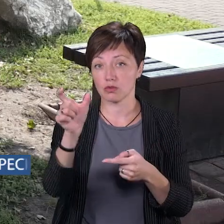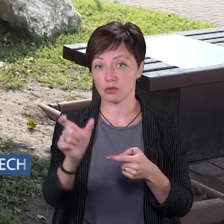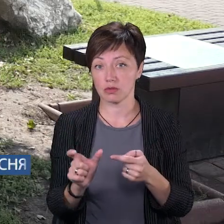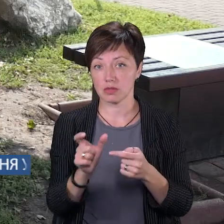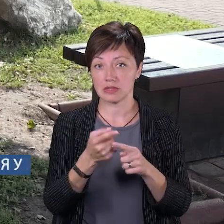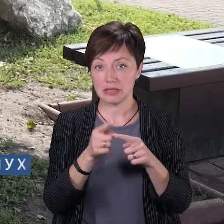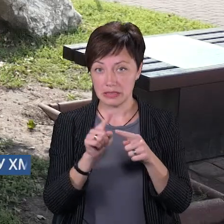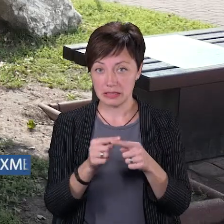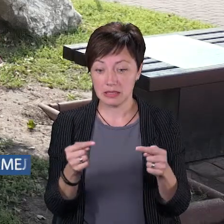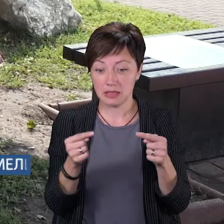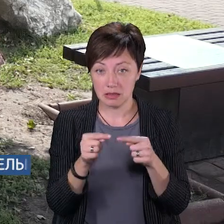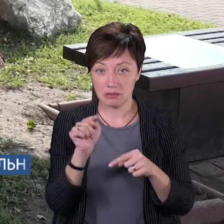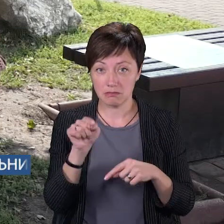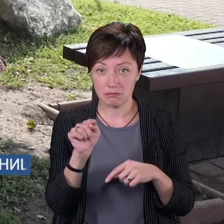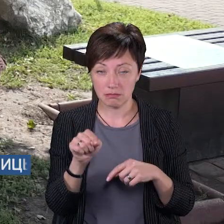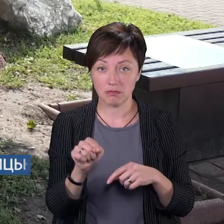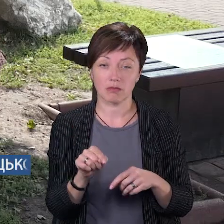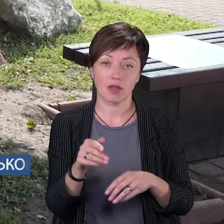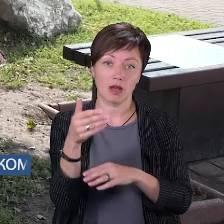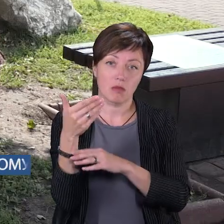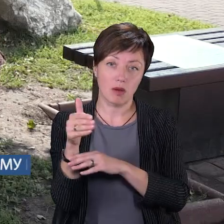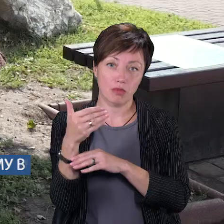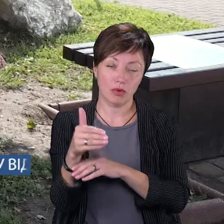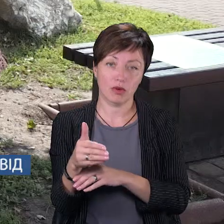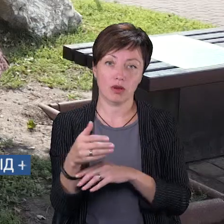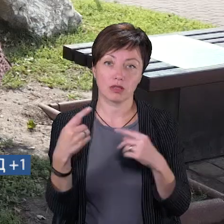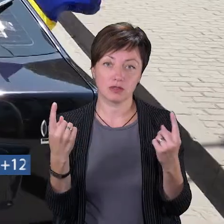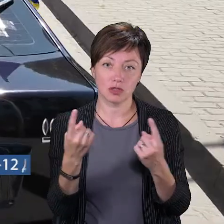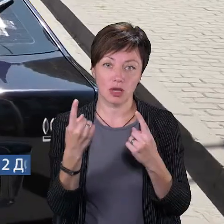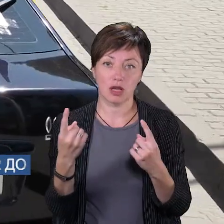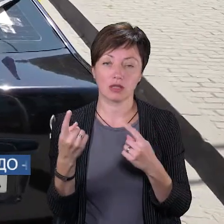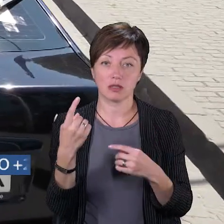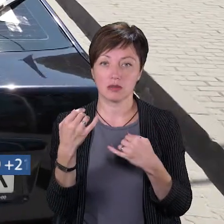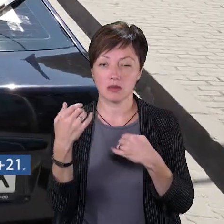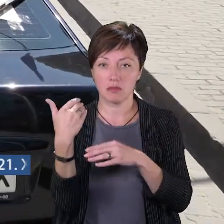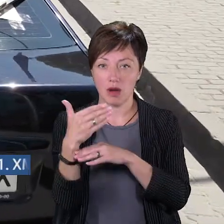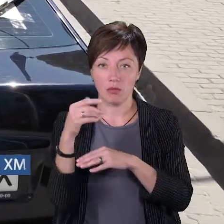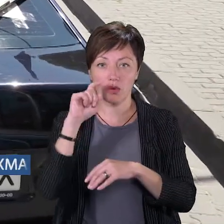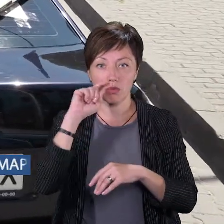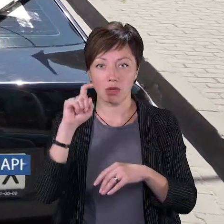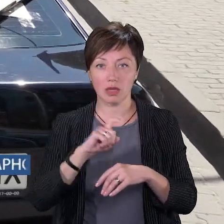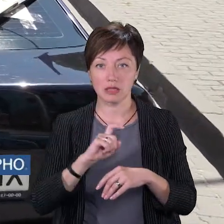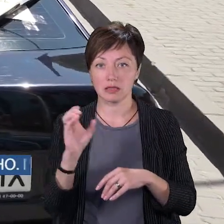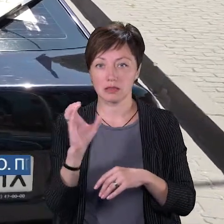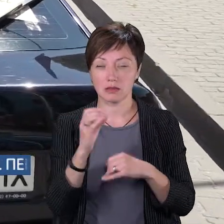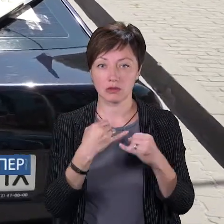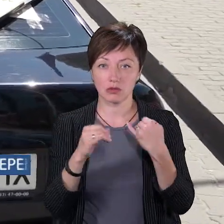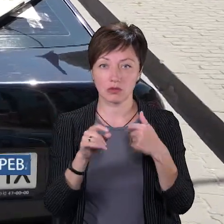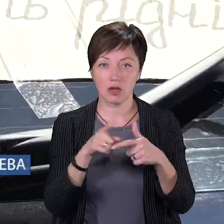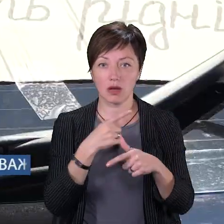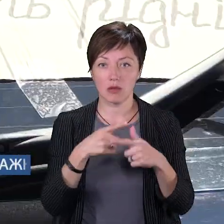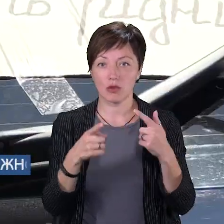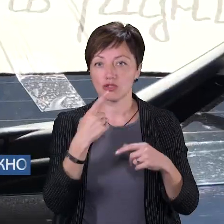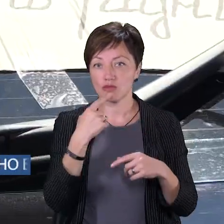присвячене саме цій людині. Прапори, це можуть бути просто звичайний прапор України, синьо-жовтий або червоно